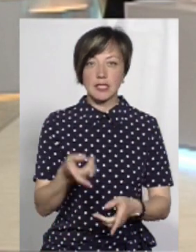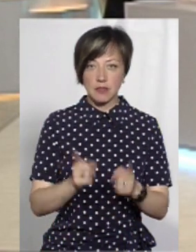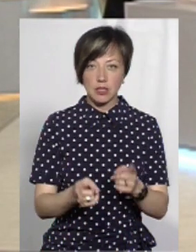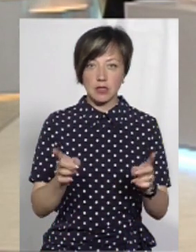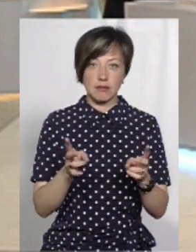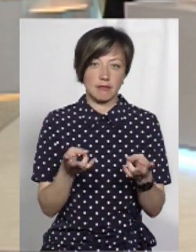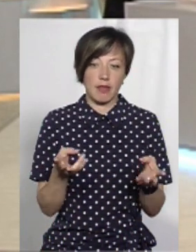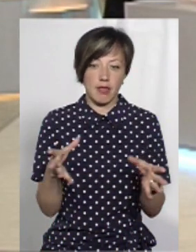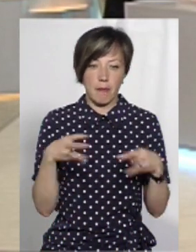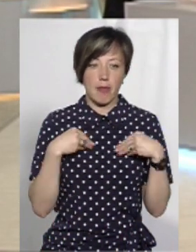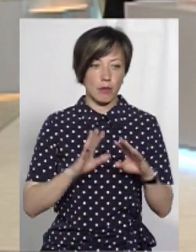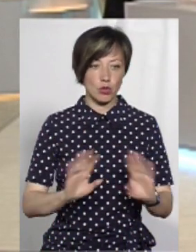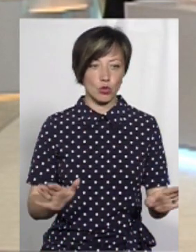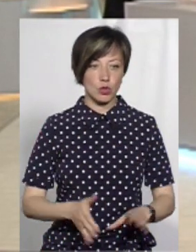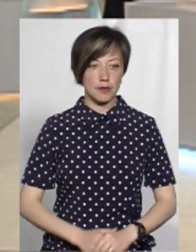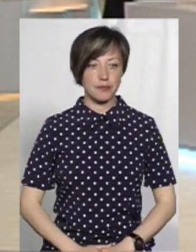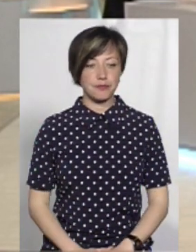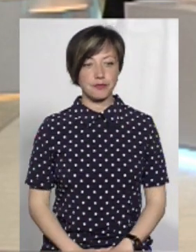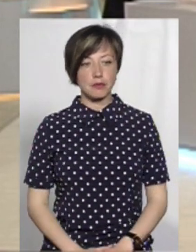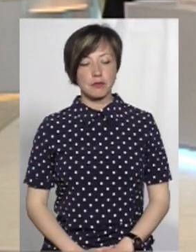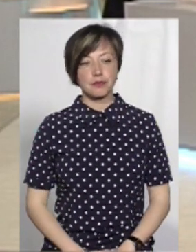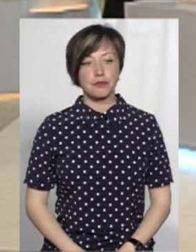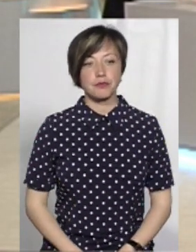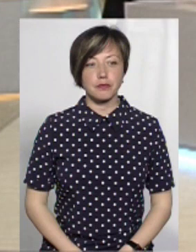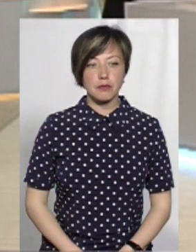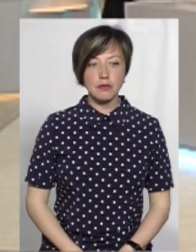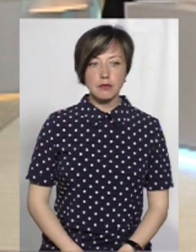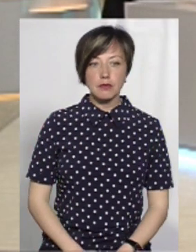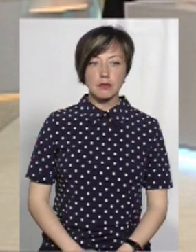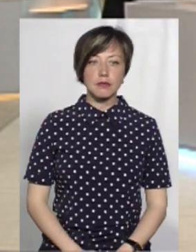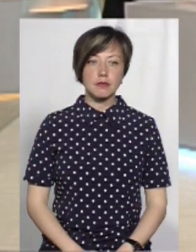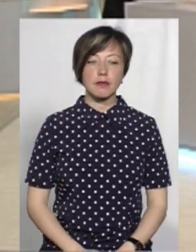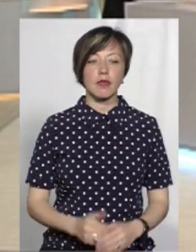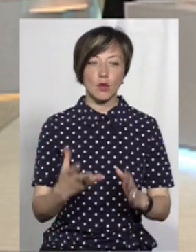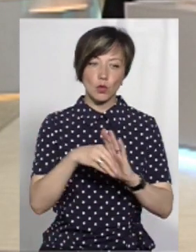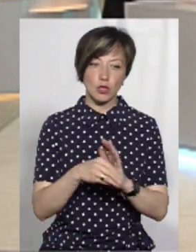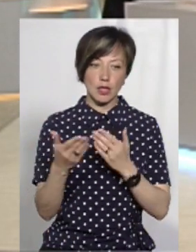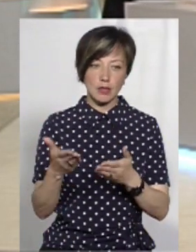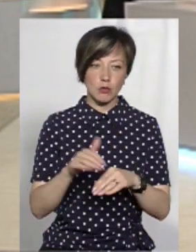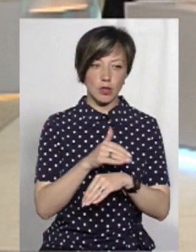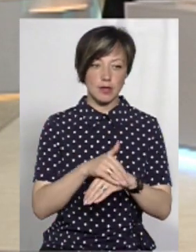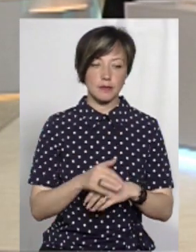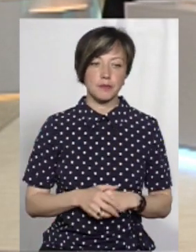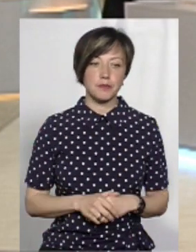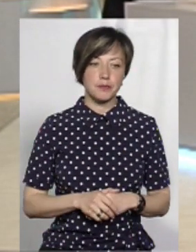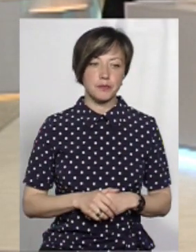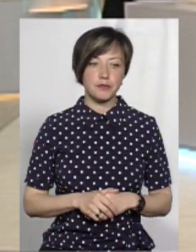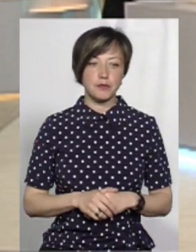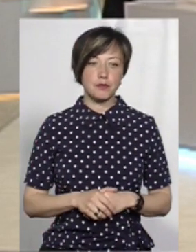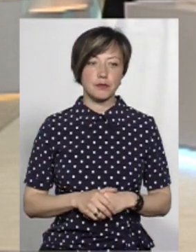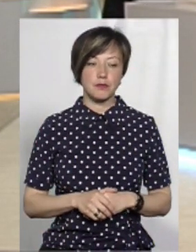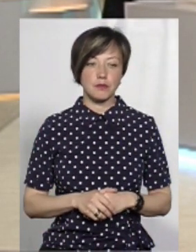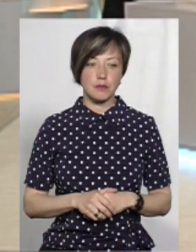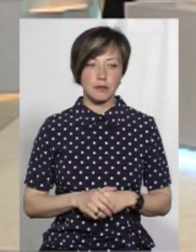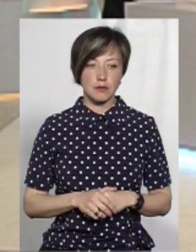то, звісно, що нам не по дорозі. Зрозуміло. Прошу вас, Андрію, Олеже, хто перший, долучайтеся. Ну, власне, якщо